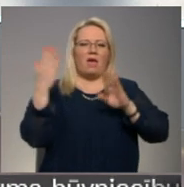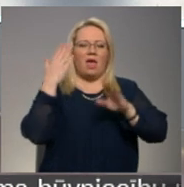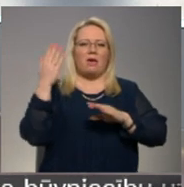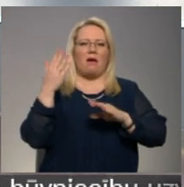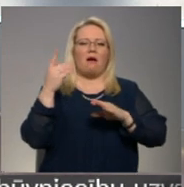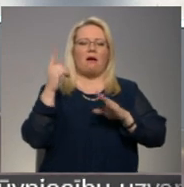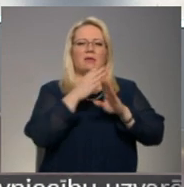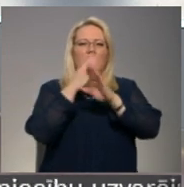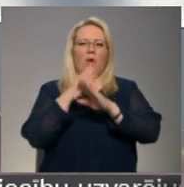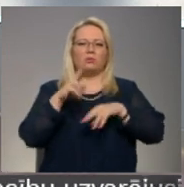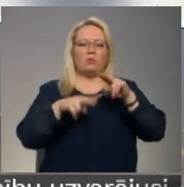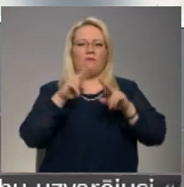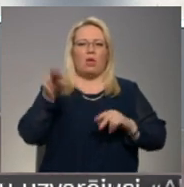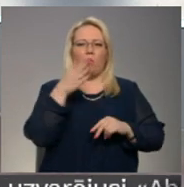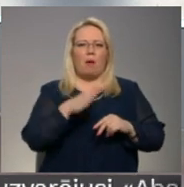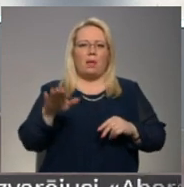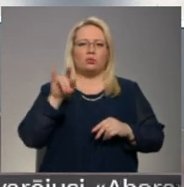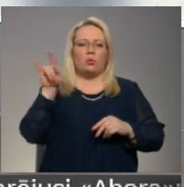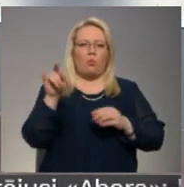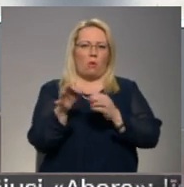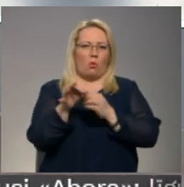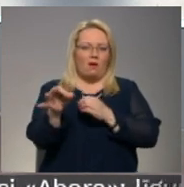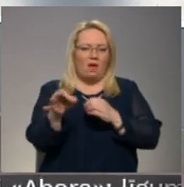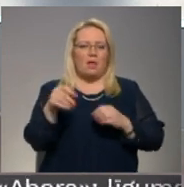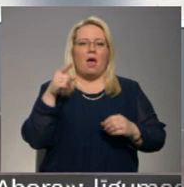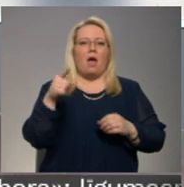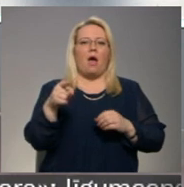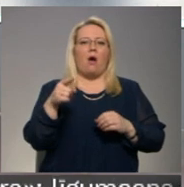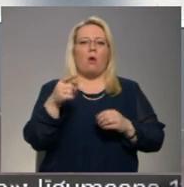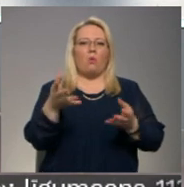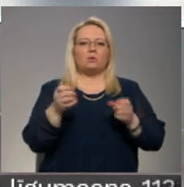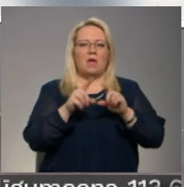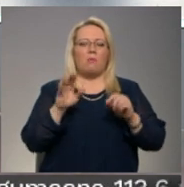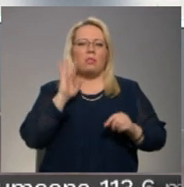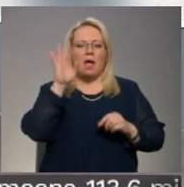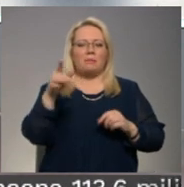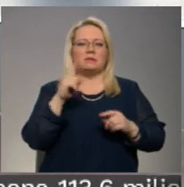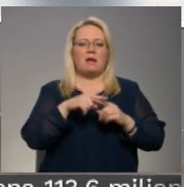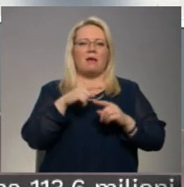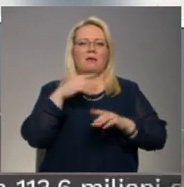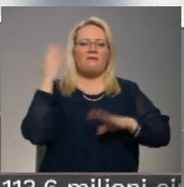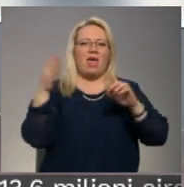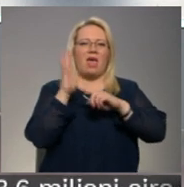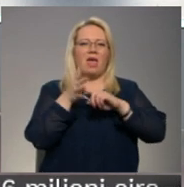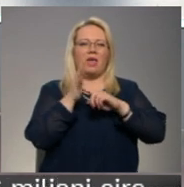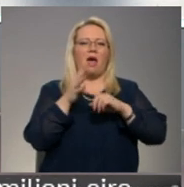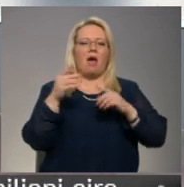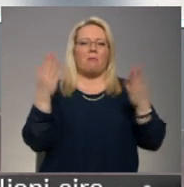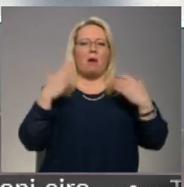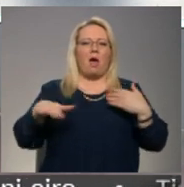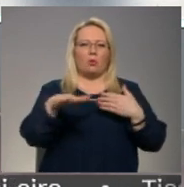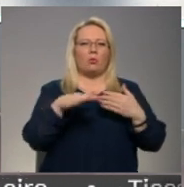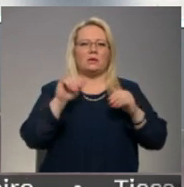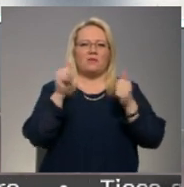Preto ir daudzi uzņēmēji niedzīvotāji. Uzņēmuma nākamā iecera ir līdzīgu vēju parku izveidot arī Jelgavas novada